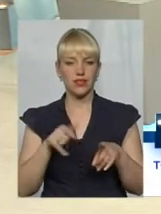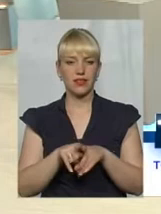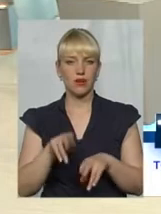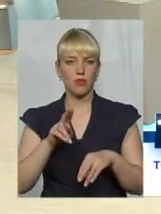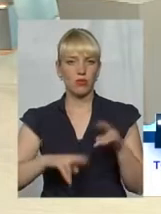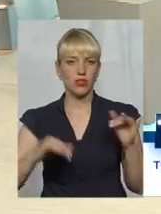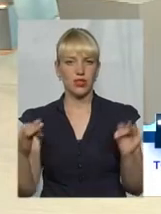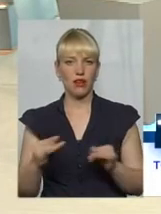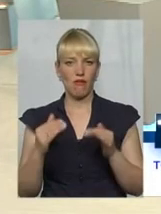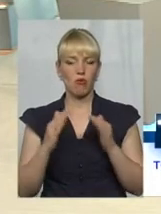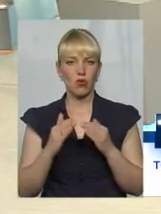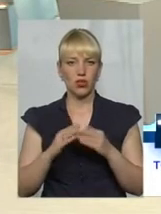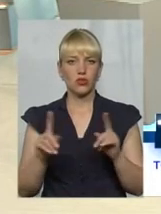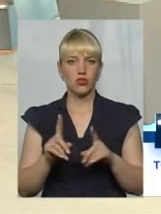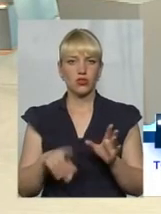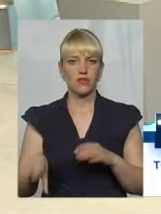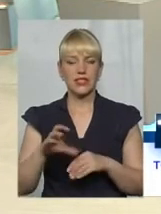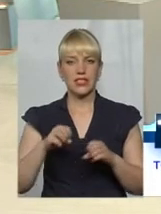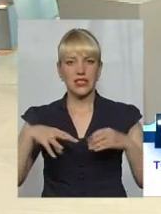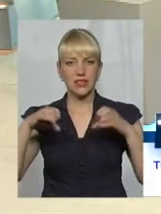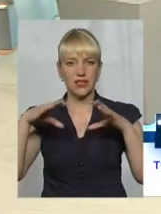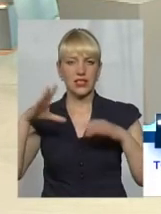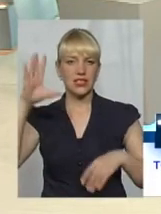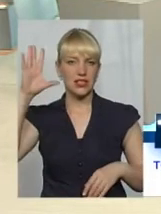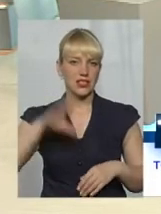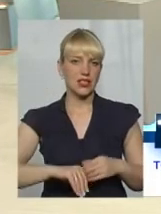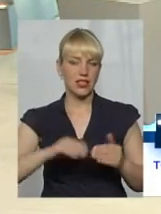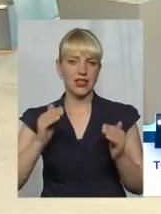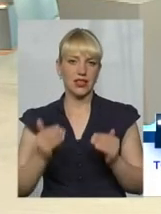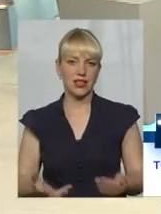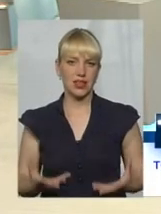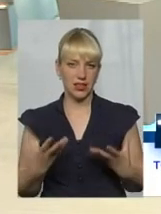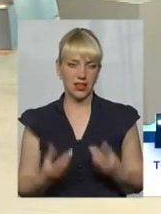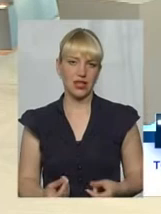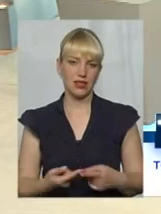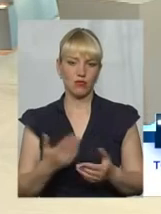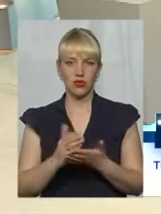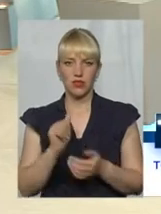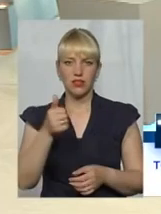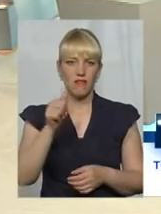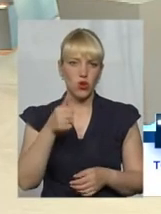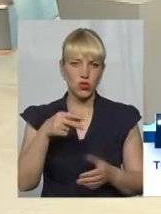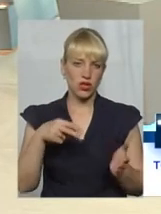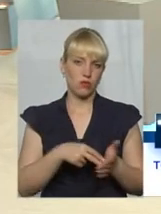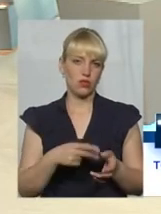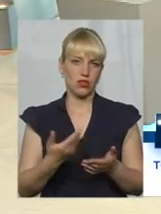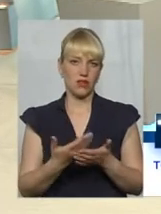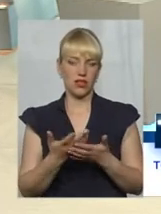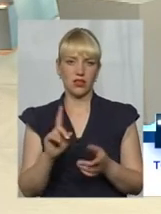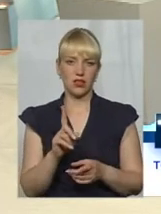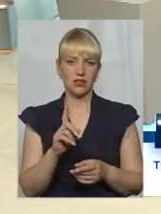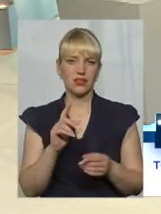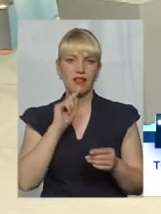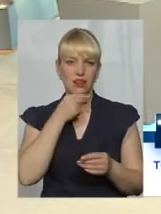інтересний будинок, що все світиться цілий день, хоча б виключателі якісь ставити, чи якісь світлодіоди поставити.